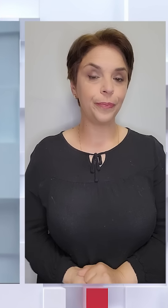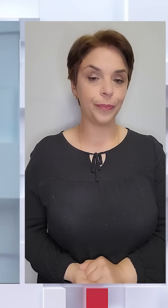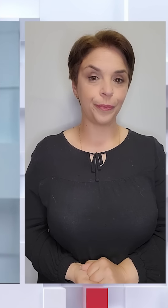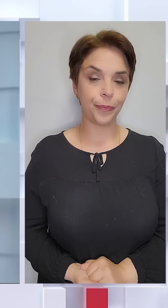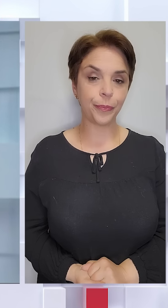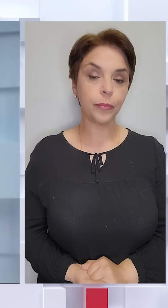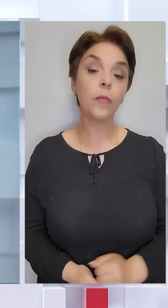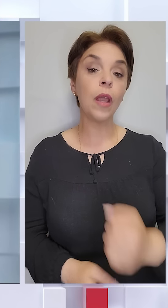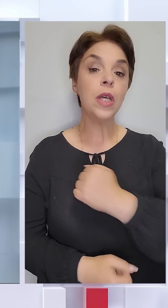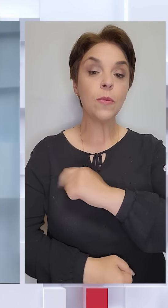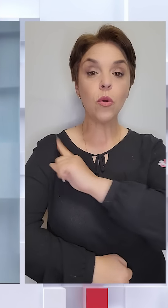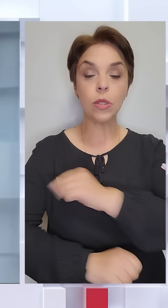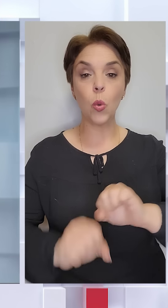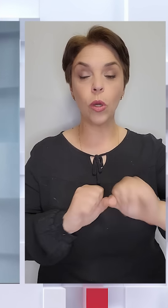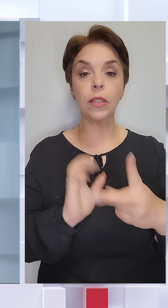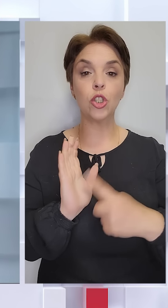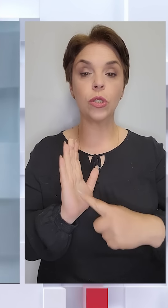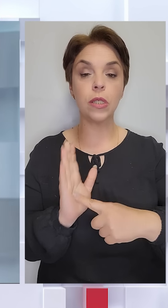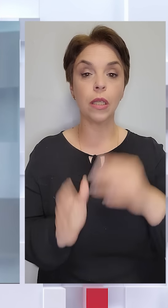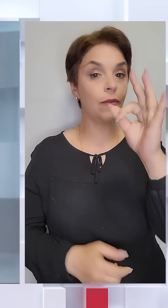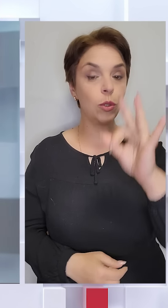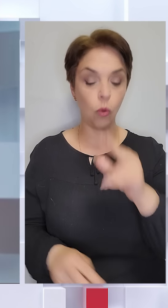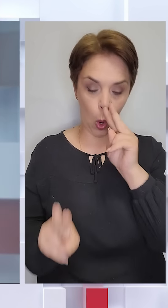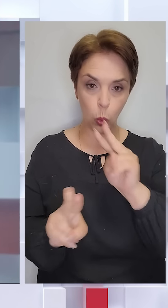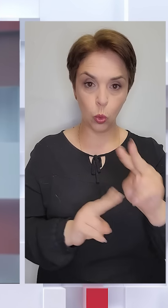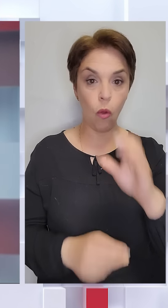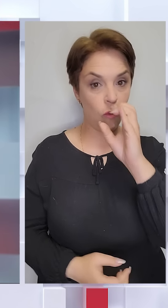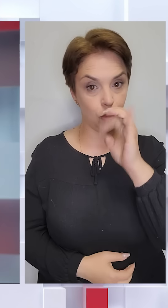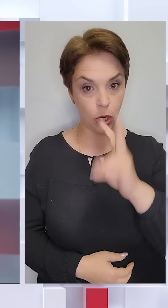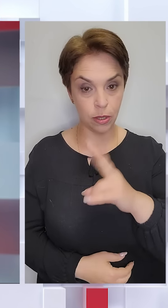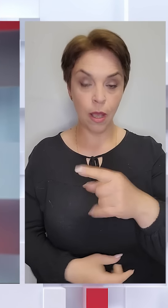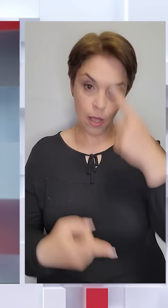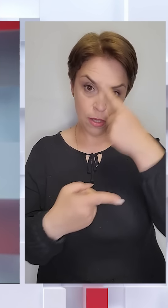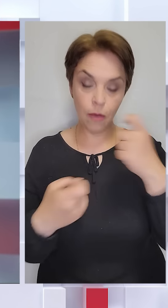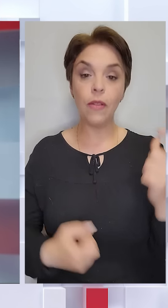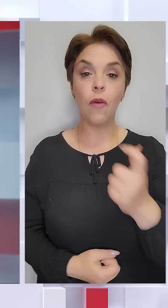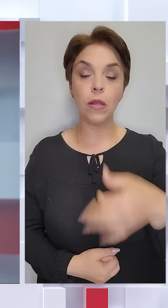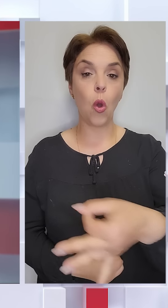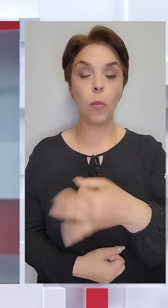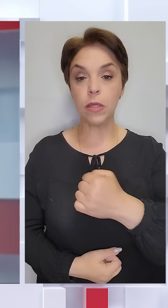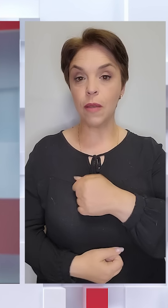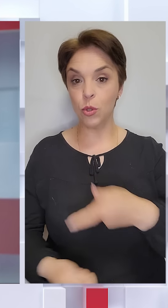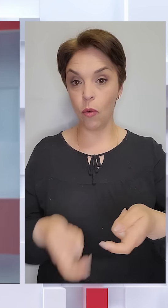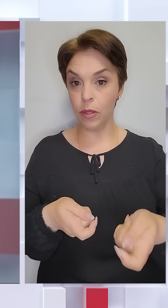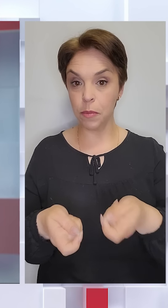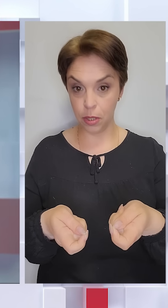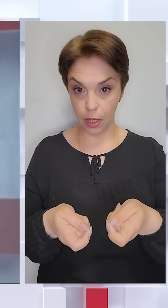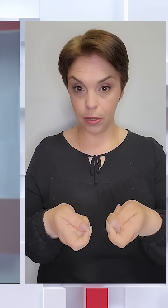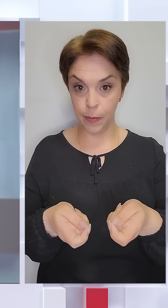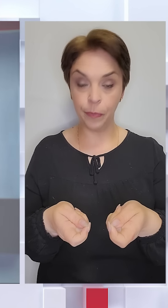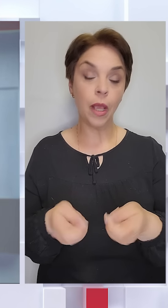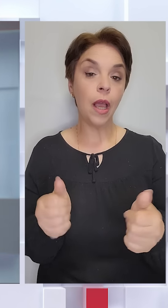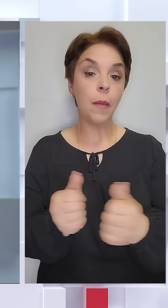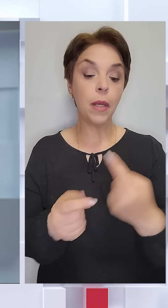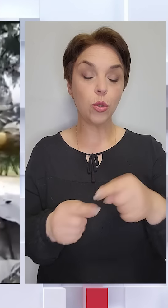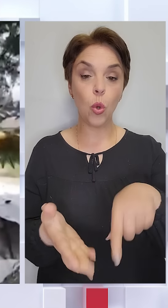Збройні сили України на 60% контролюють Вовчанськ, заявляють у Харківській обласній військовій адміністрації. Біля